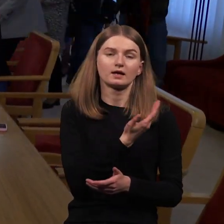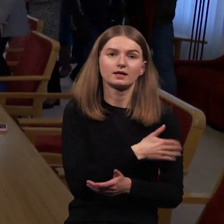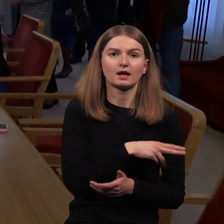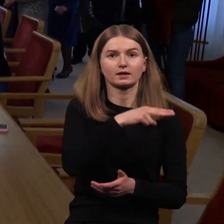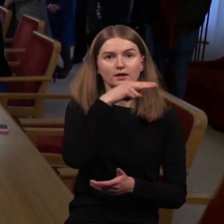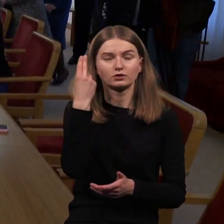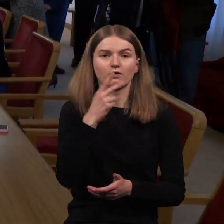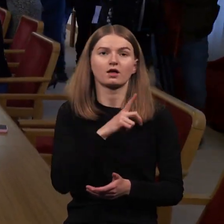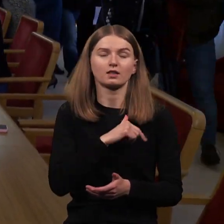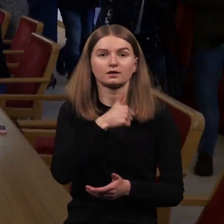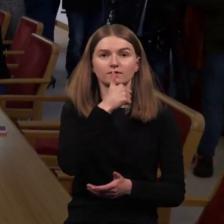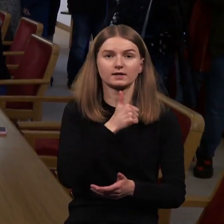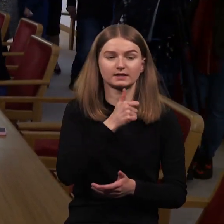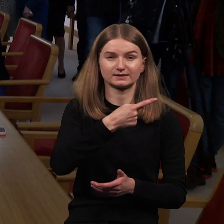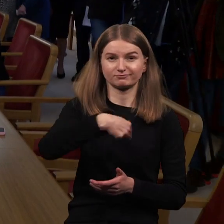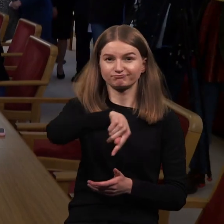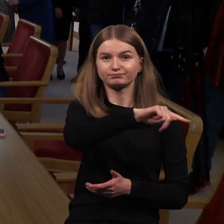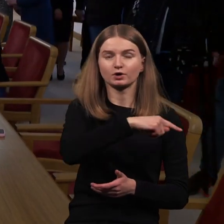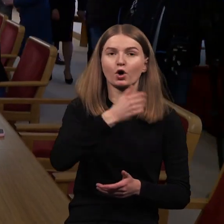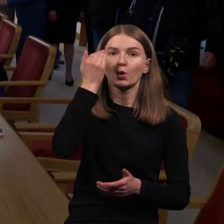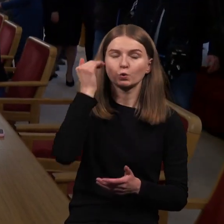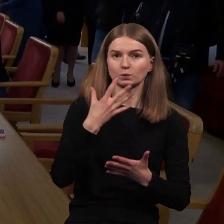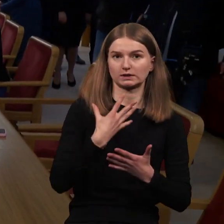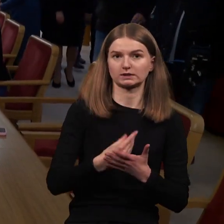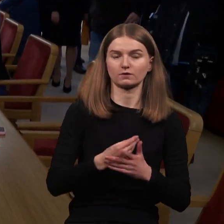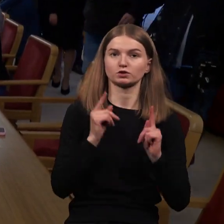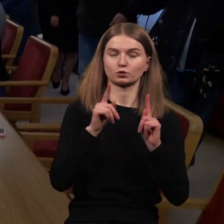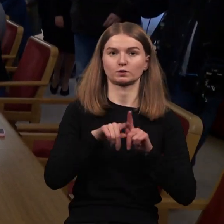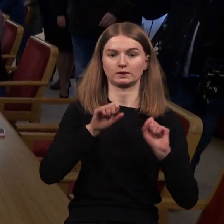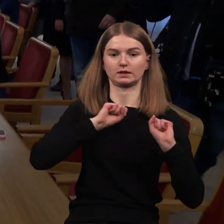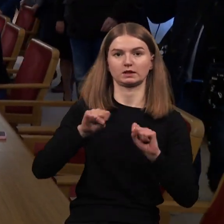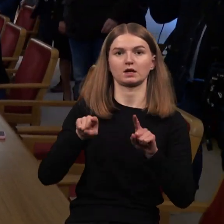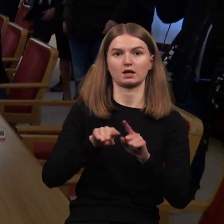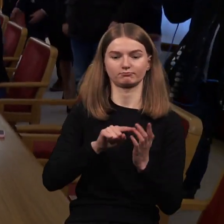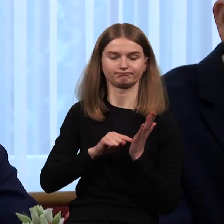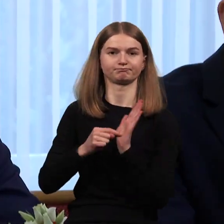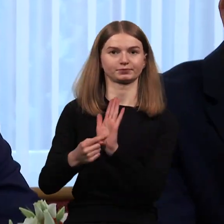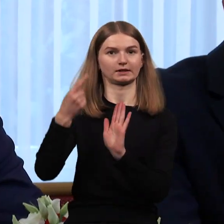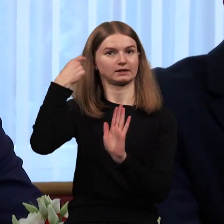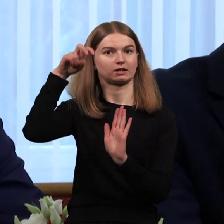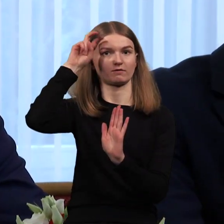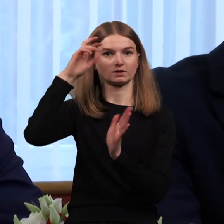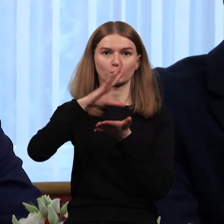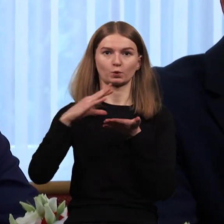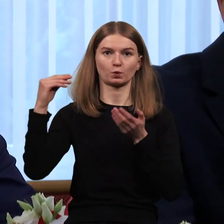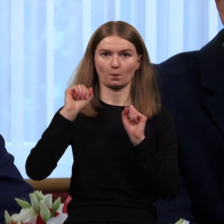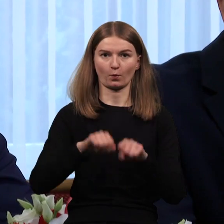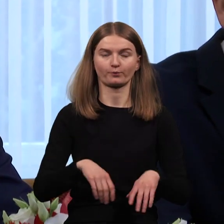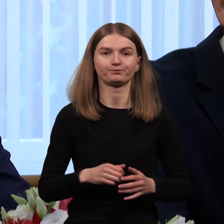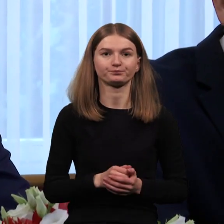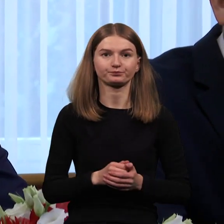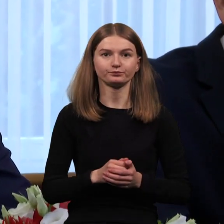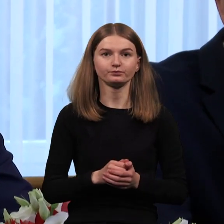tiek Estija, rūpinasi savo saugumų ir gynybą ir rodo pavyzdį kitiems. Lenkijos įmo maršalka